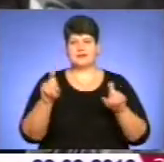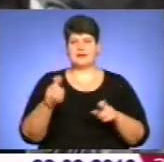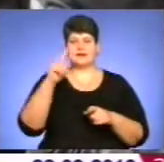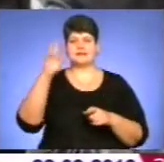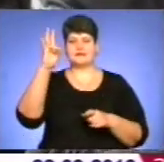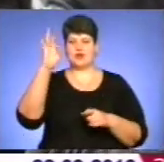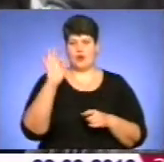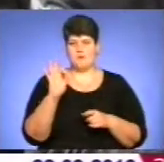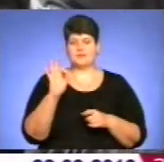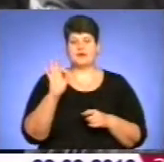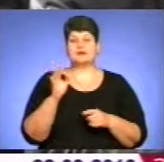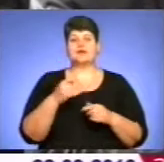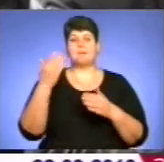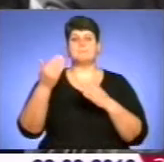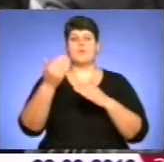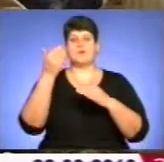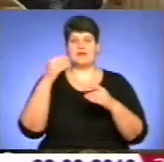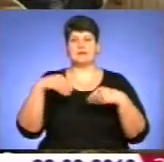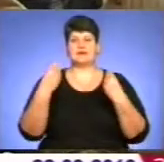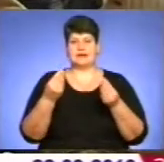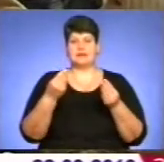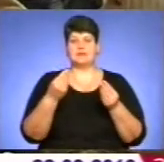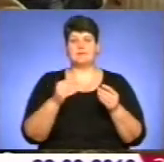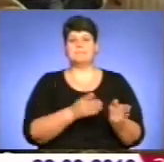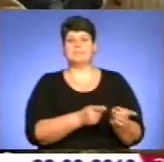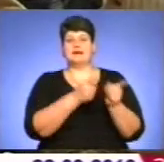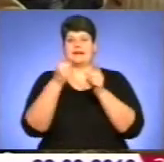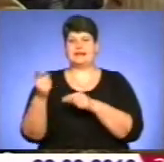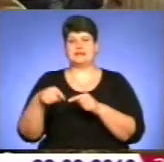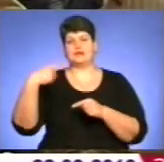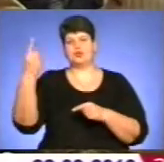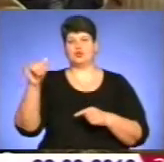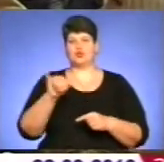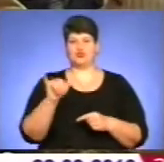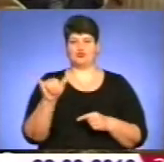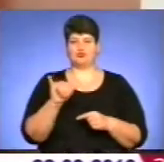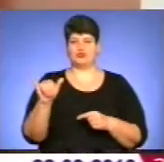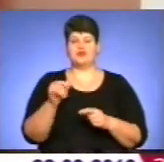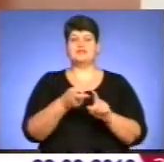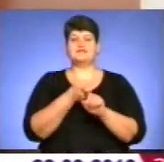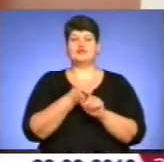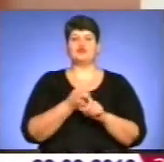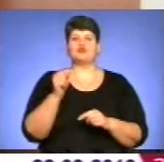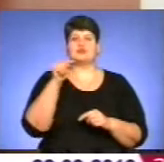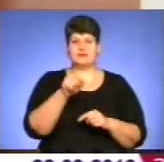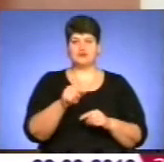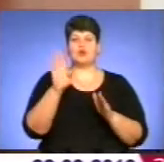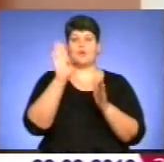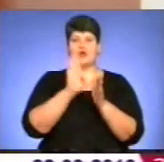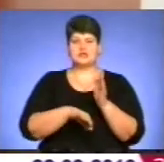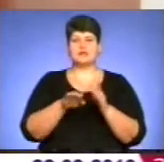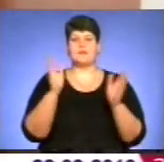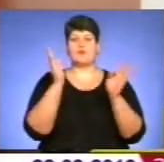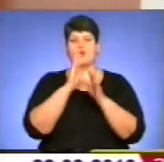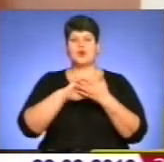оцінювання. За попередніми даними, захід перенесений на наступну суботу. У зв'язку з тим, що погіршилися погодні умови,